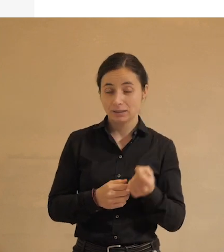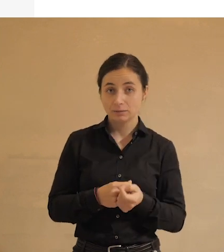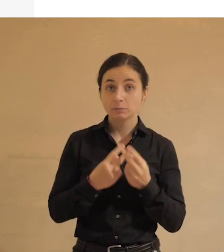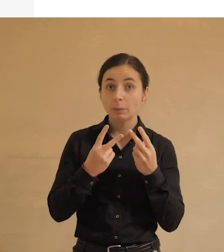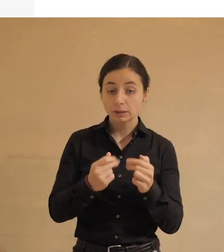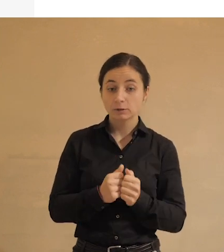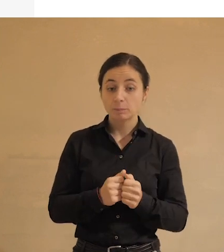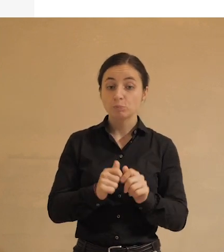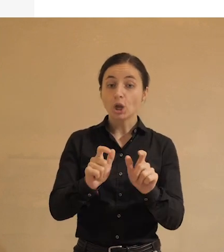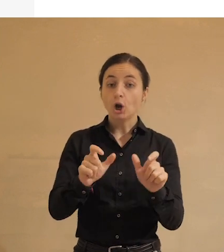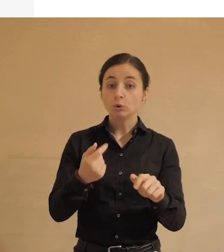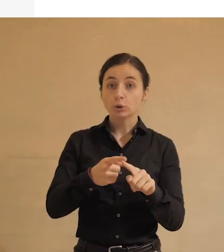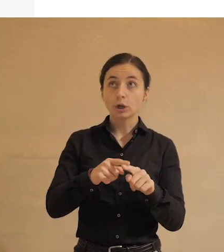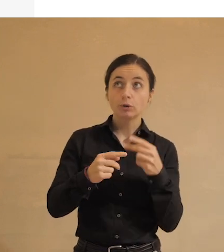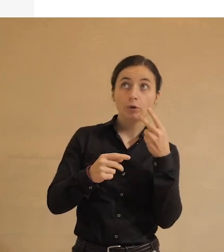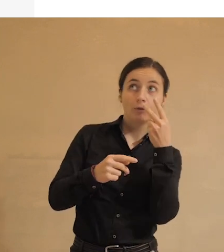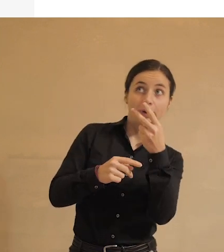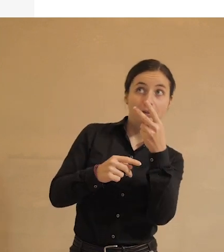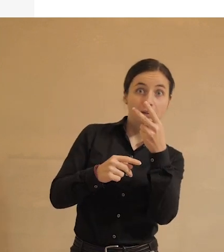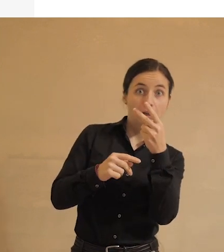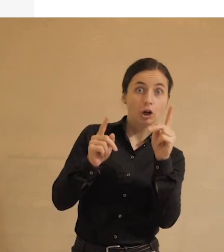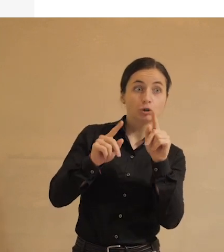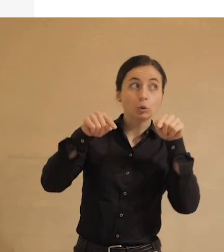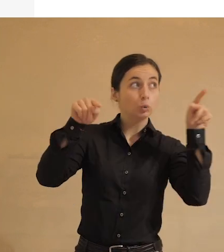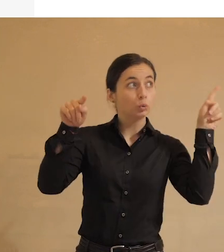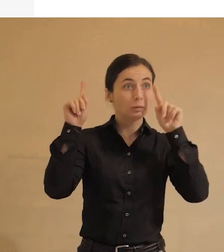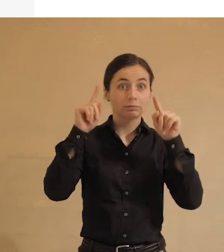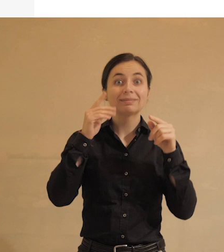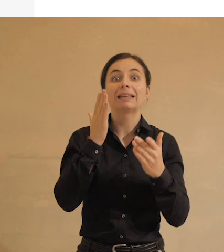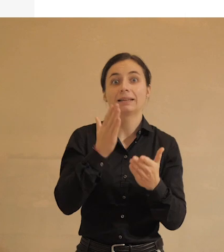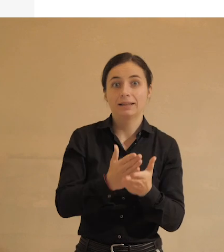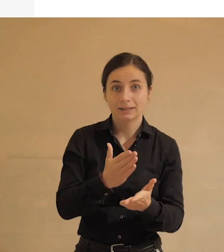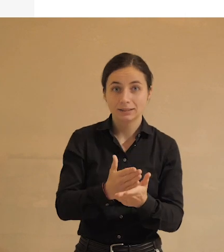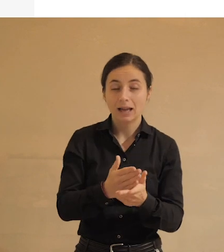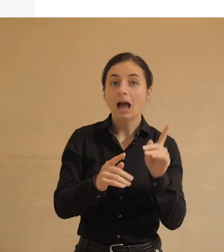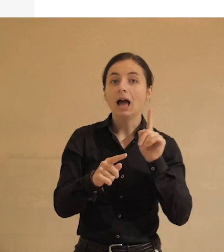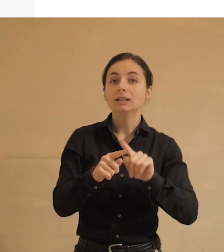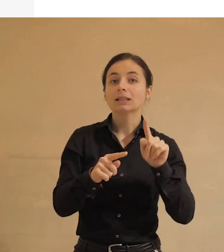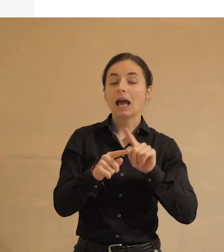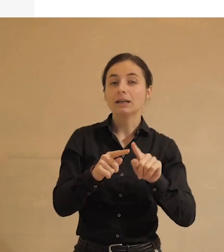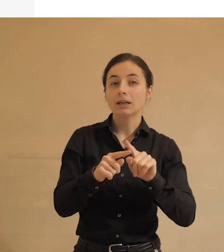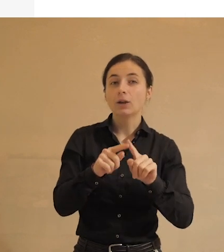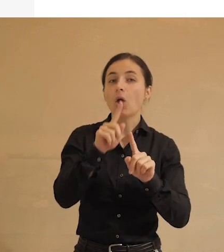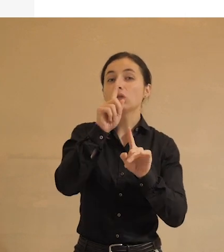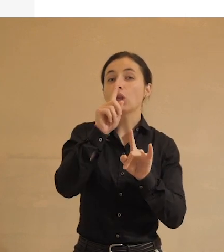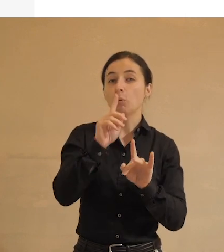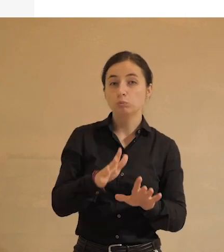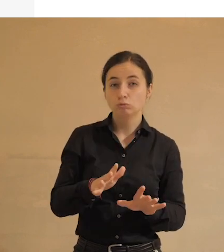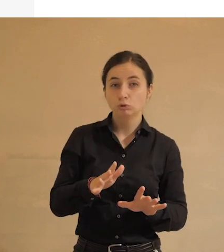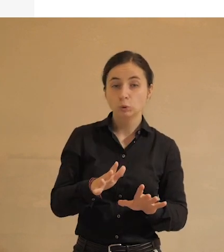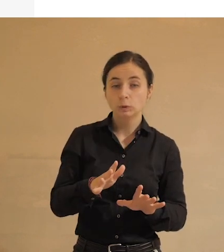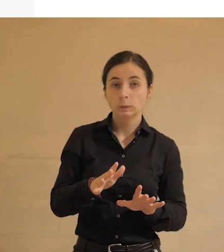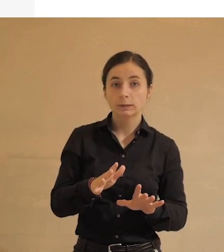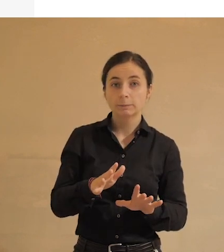То смотрите, люди, которые видят камеру или знают, что она может есть, скорее не будут